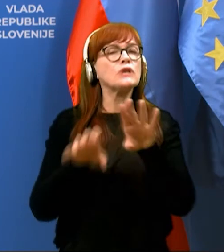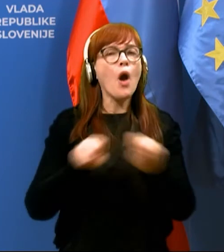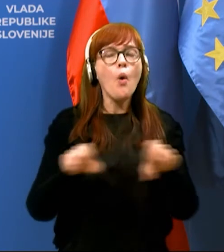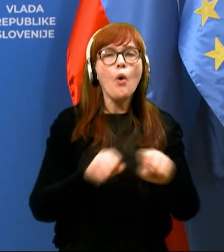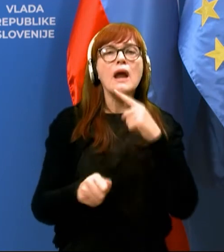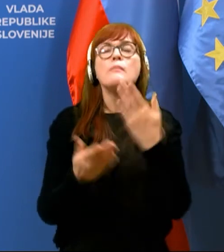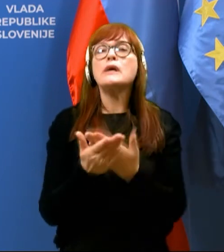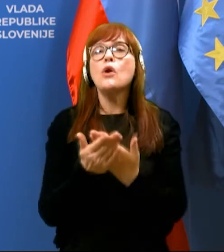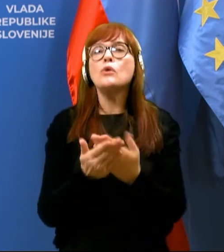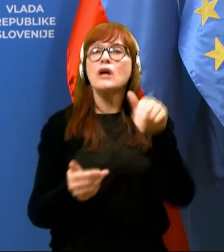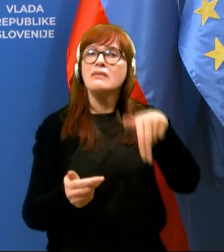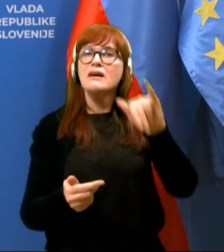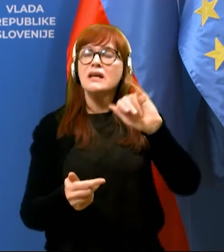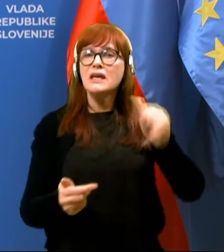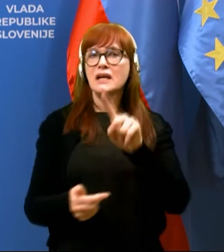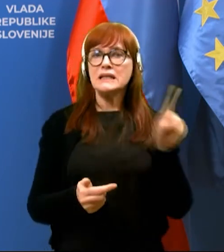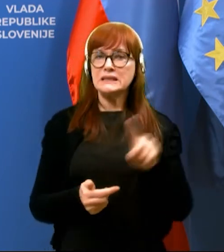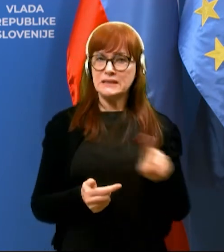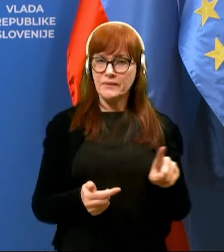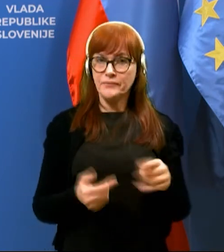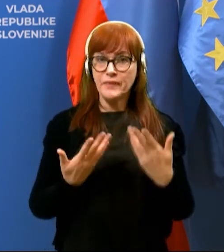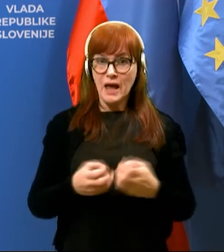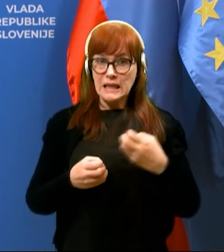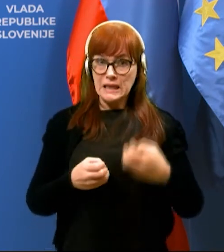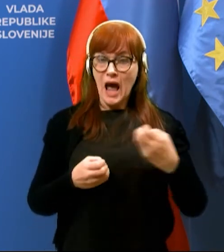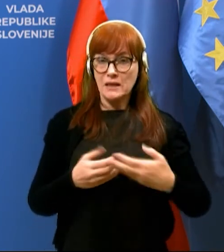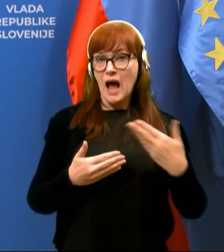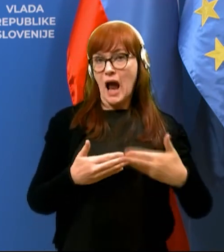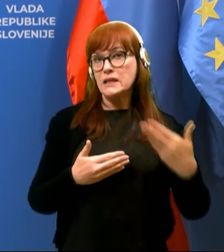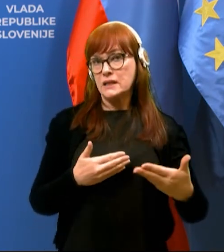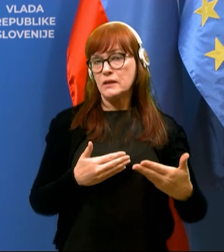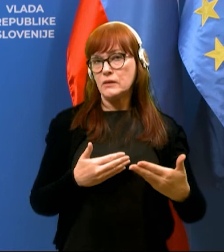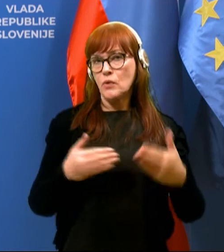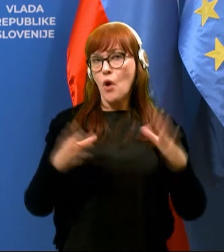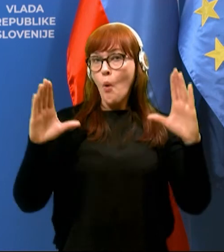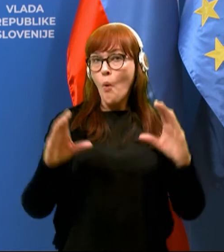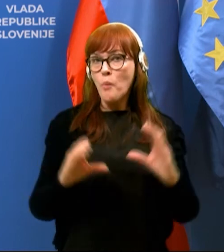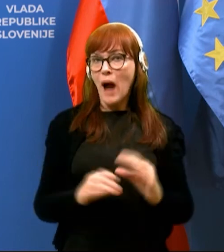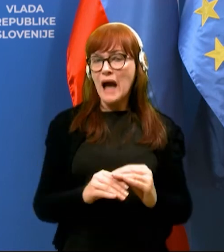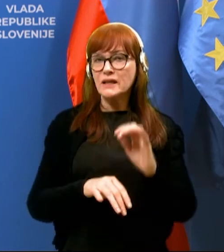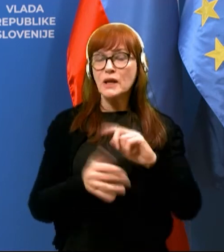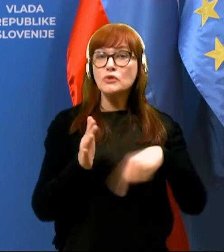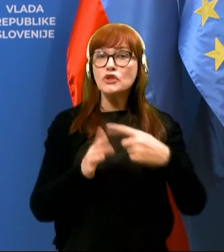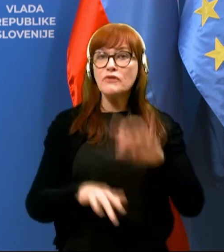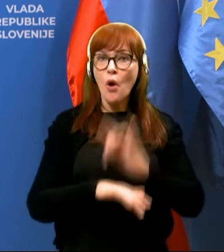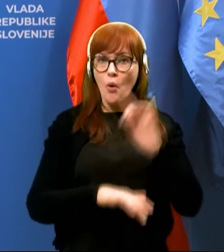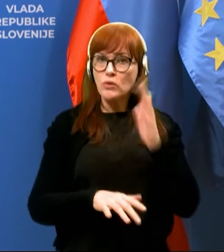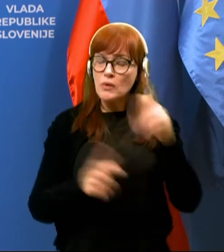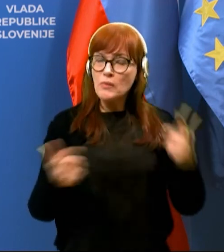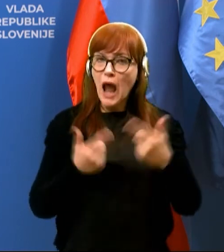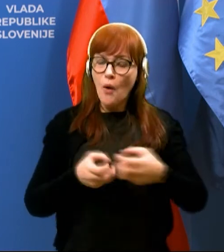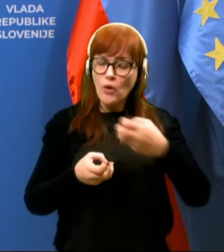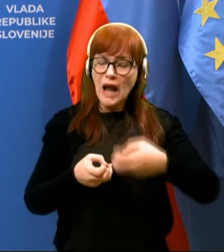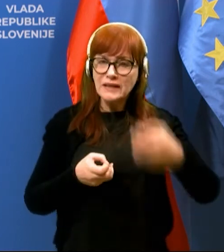priporočil njezajah. Z nedaljnimi, z nedaljnim upadanjem številovkuž bomo lahko nadeljevali s